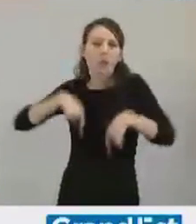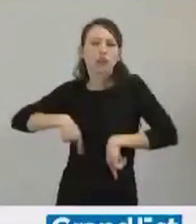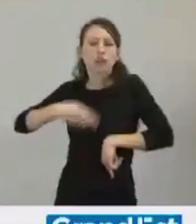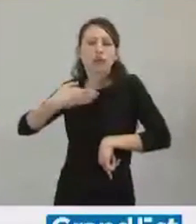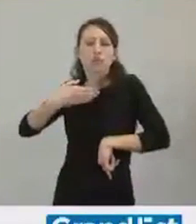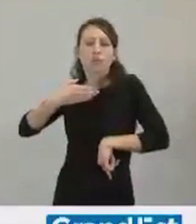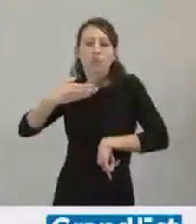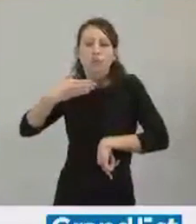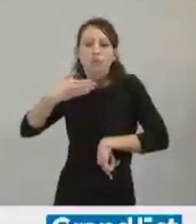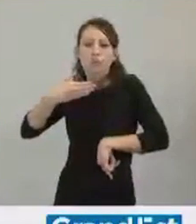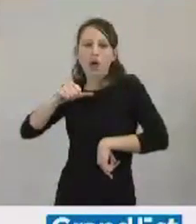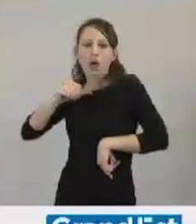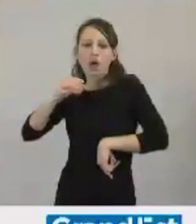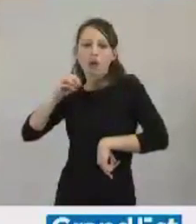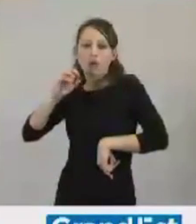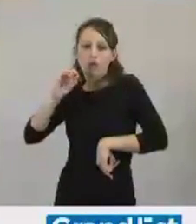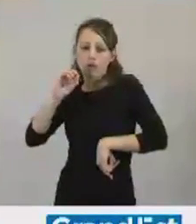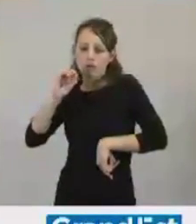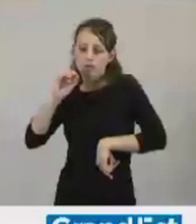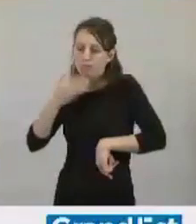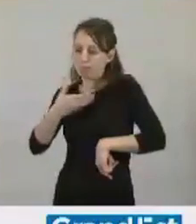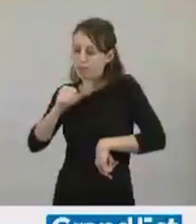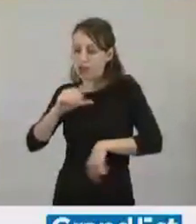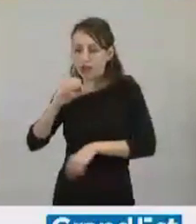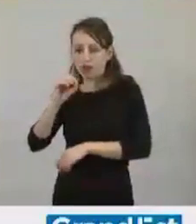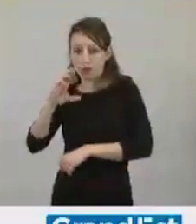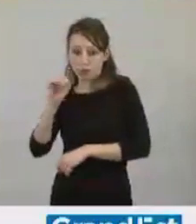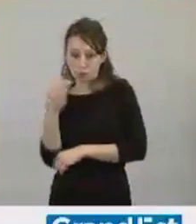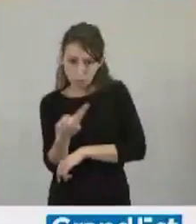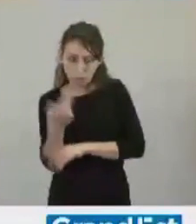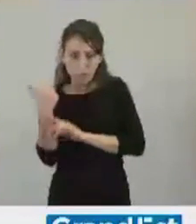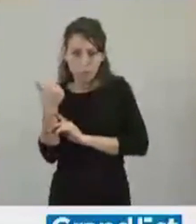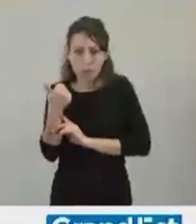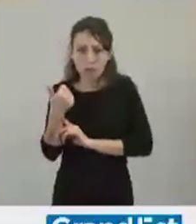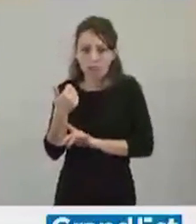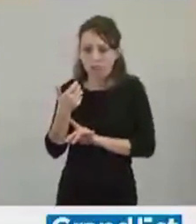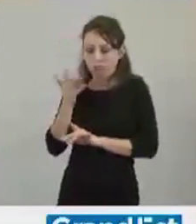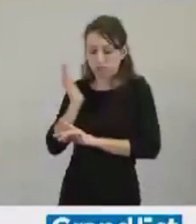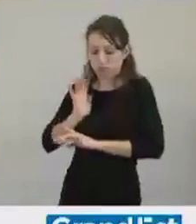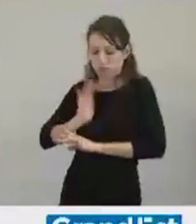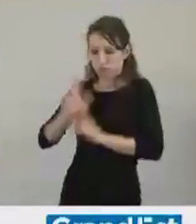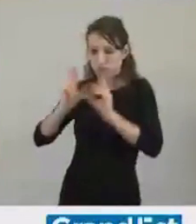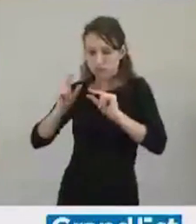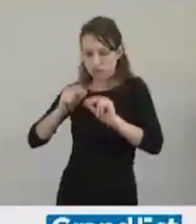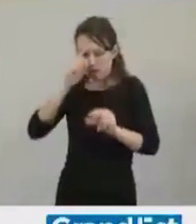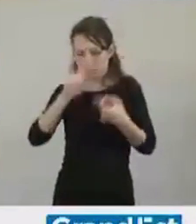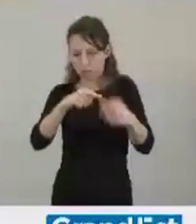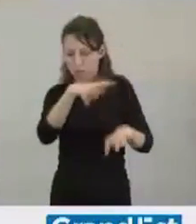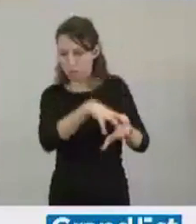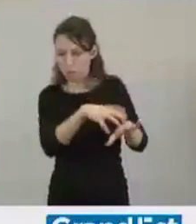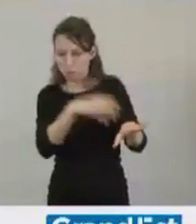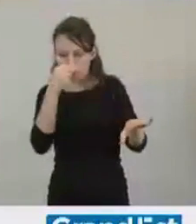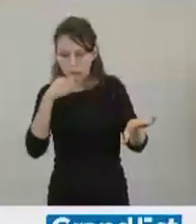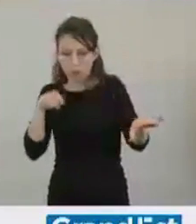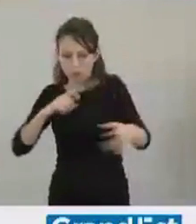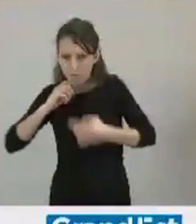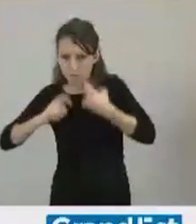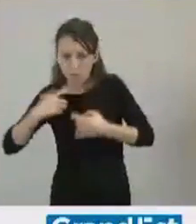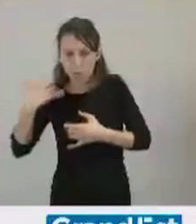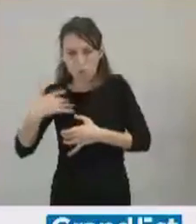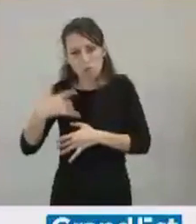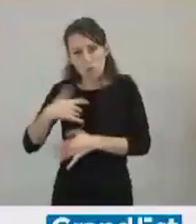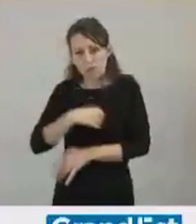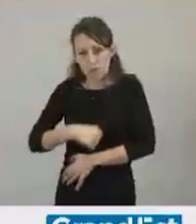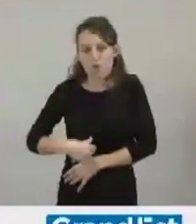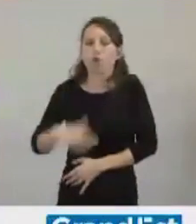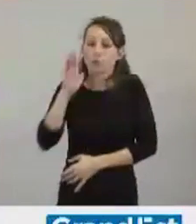avait eu quand même une lecture extrêmement violente et extrêmement déséquilibrante pour ces pôles que nous essayons de rattraper. Je vous rappelle que